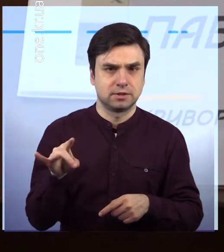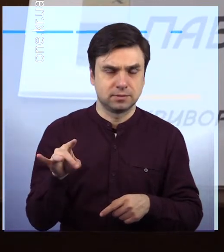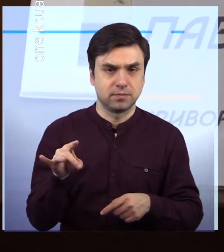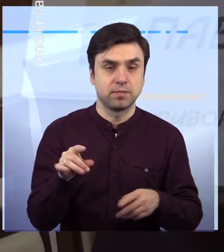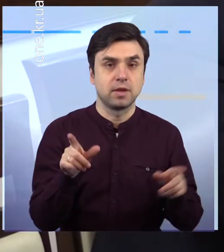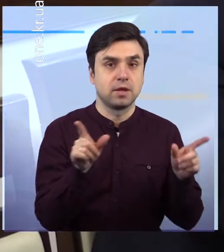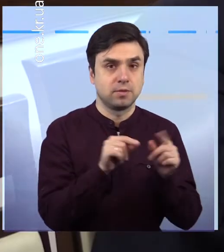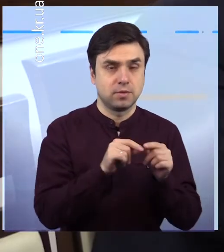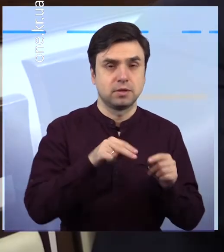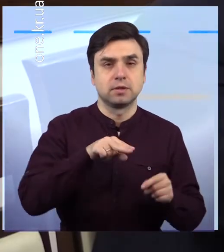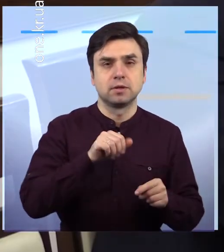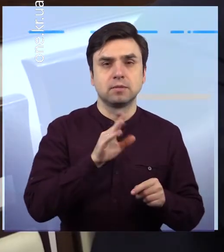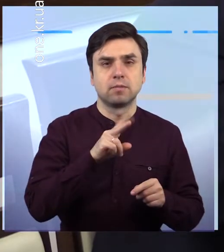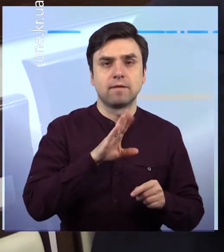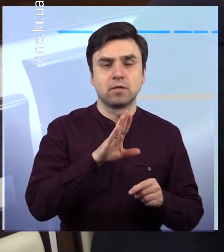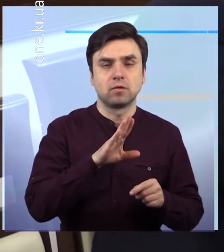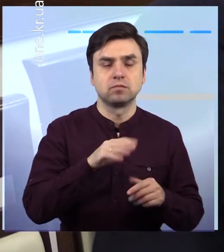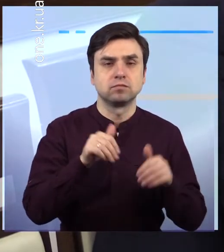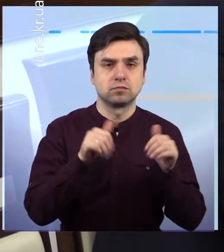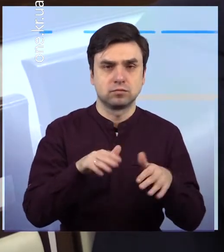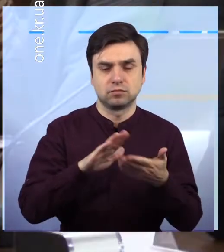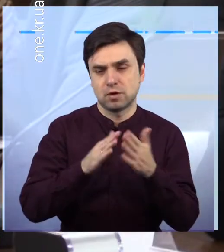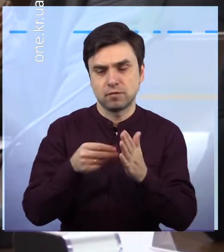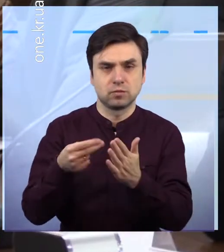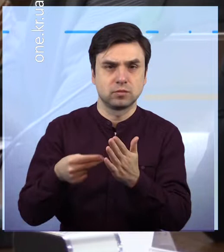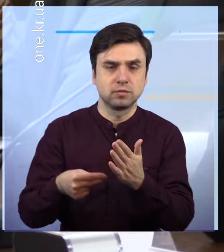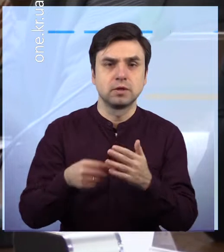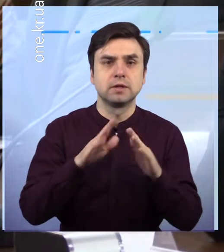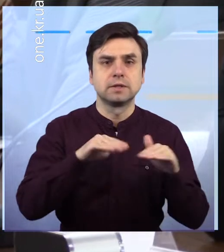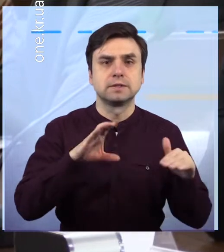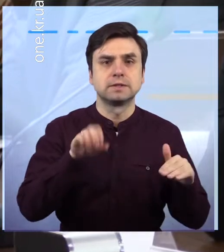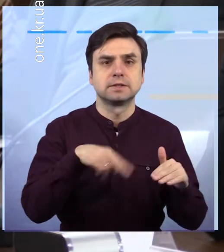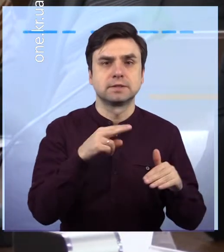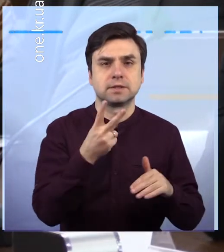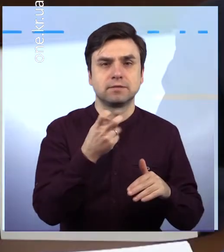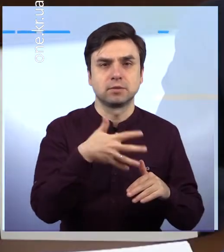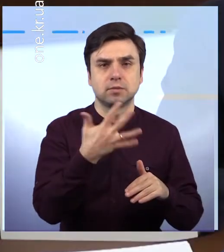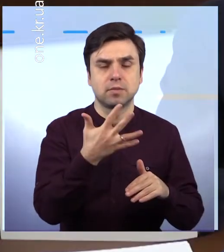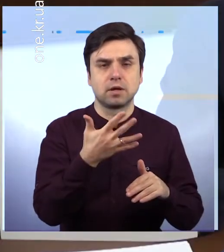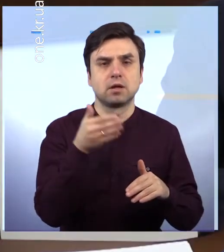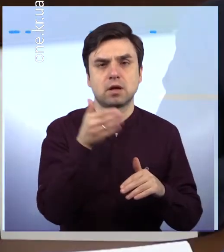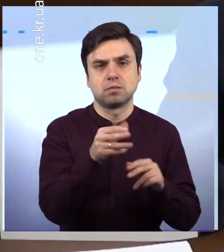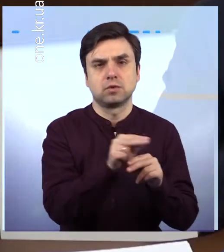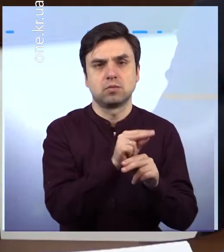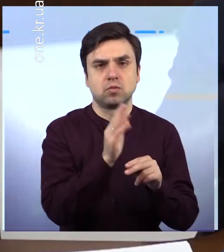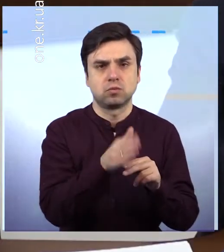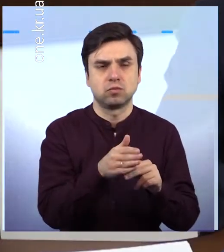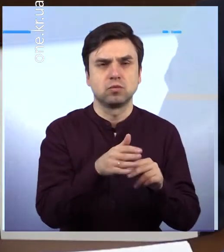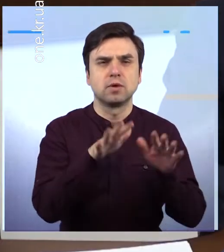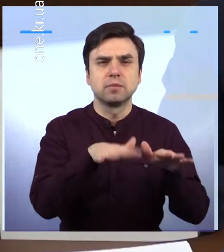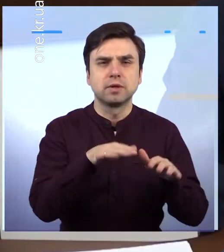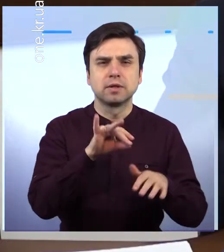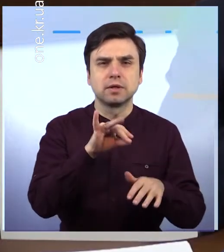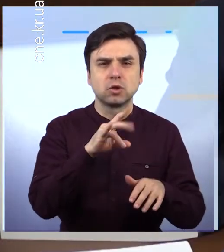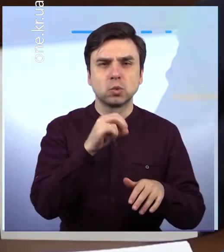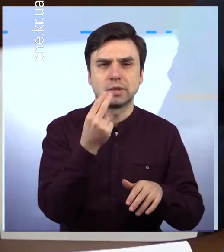реконструкції дитячого садка номер 255, який розташований на житловому масиві Інгулець. Очікують, що оновленим